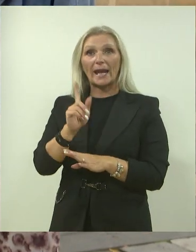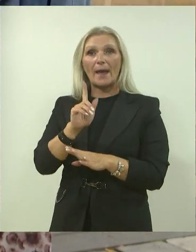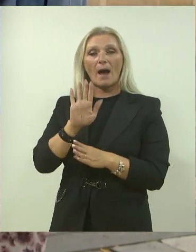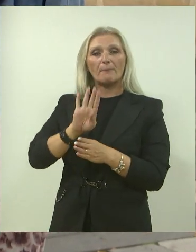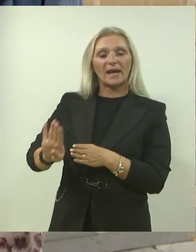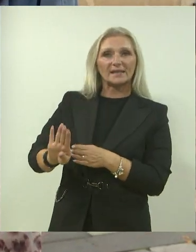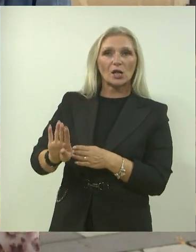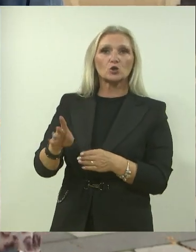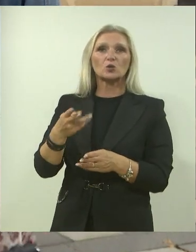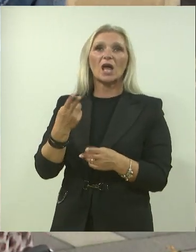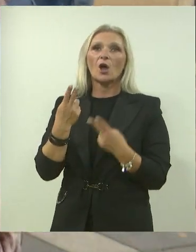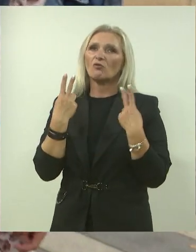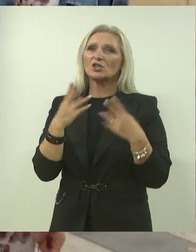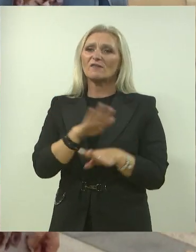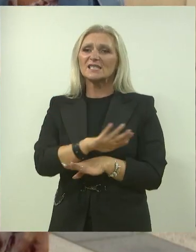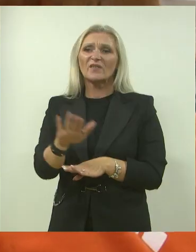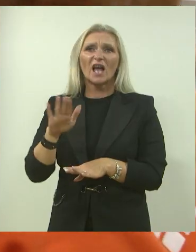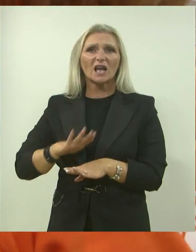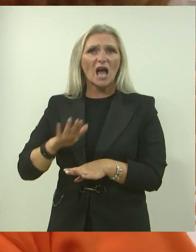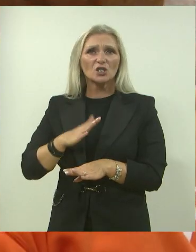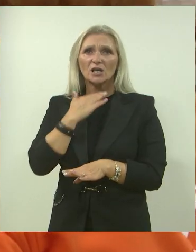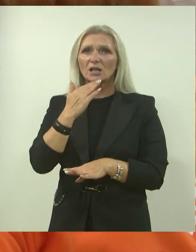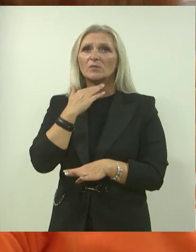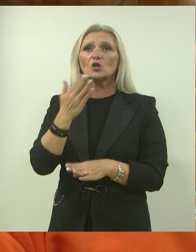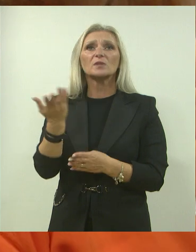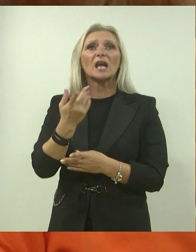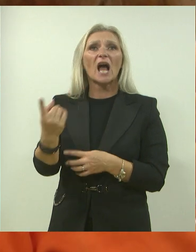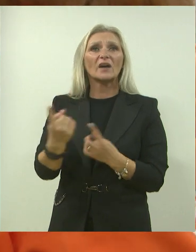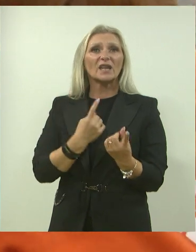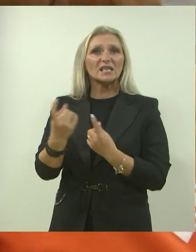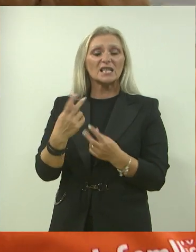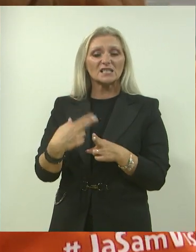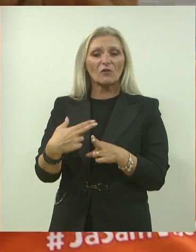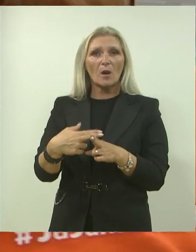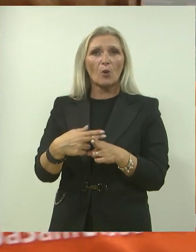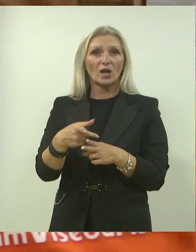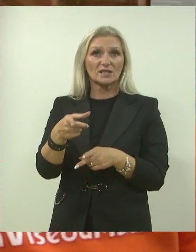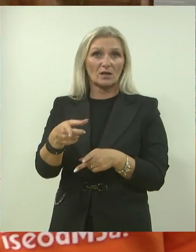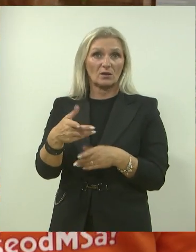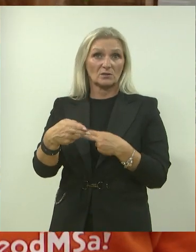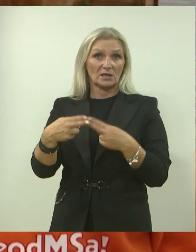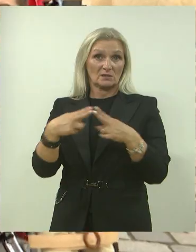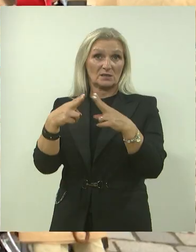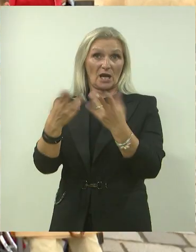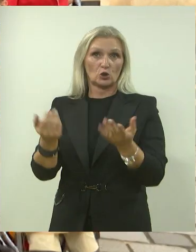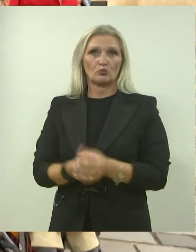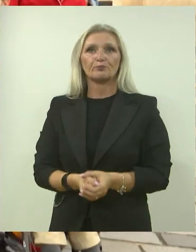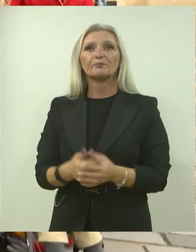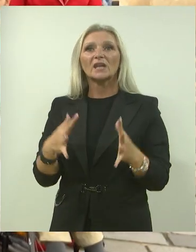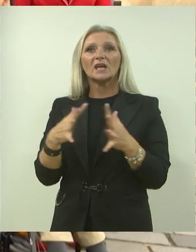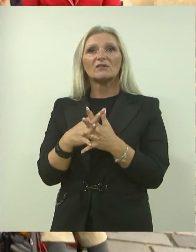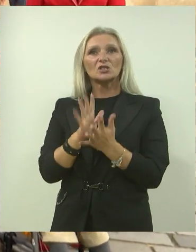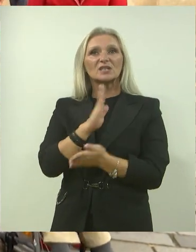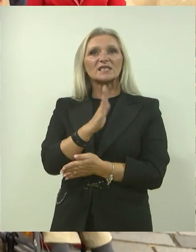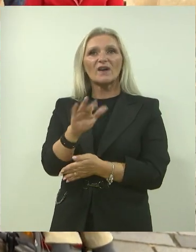uvažava sve građane bez obzira sa kakvim izazovima, bolestima se oni su sreće. Grad Varaždin